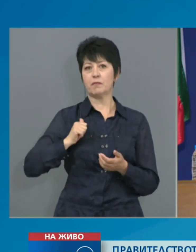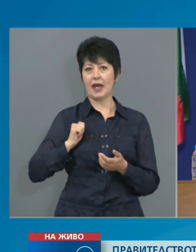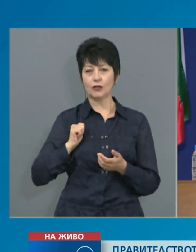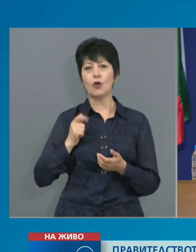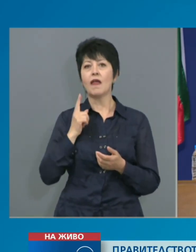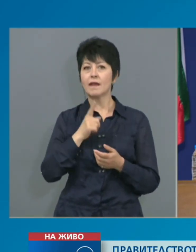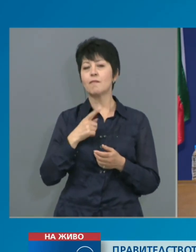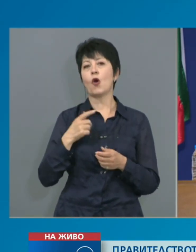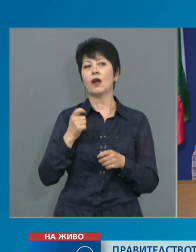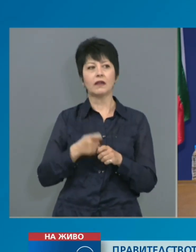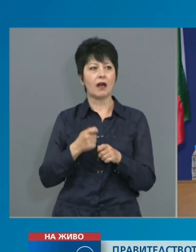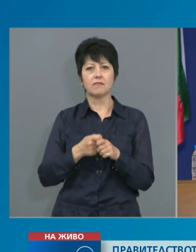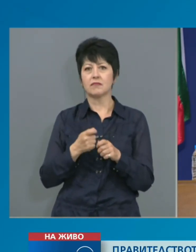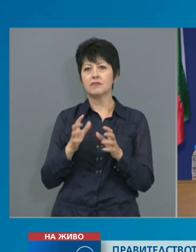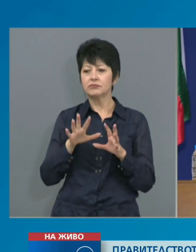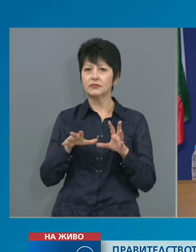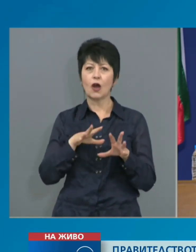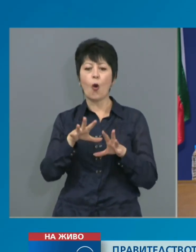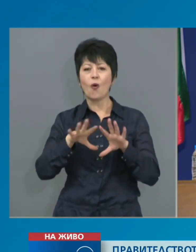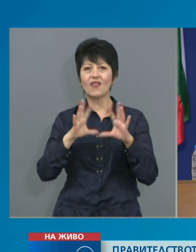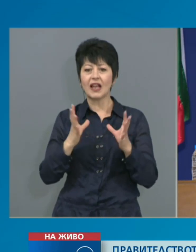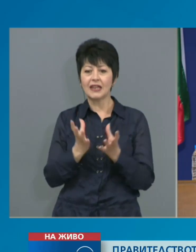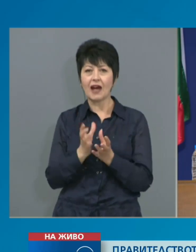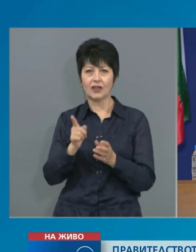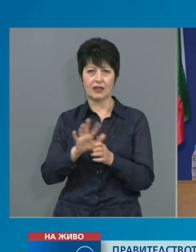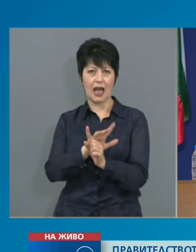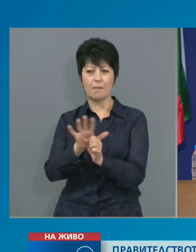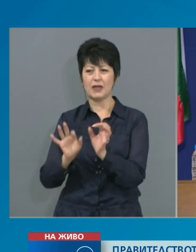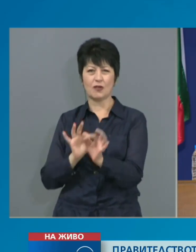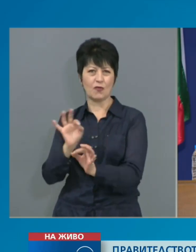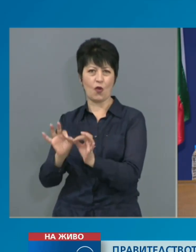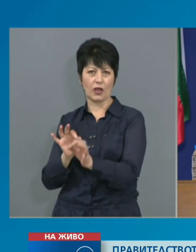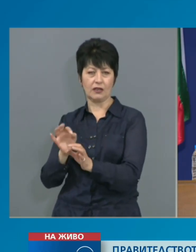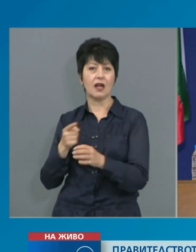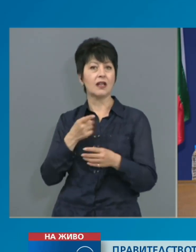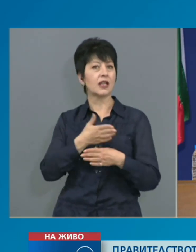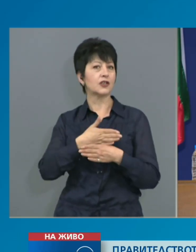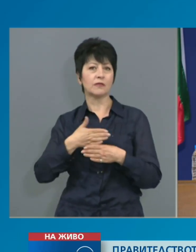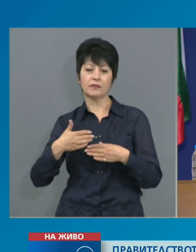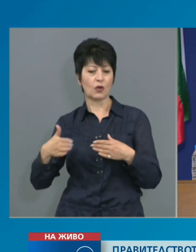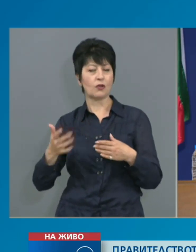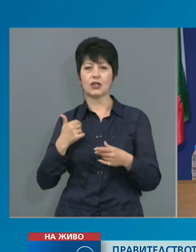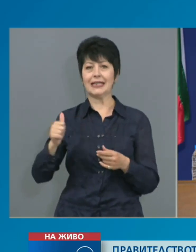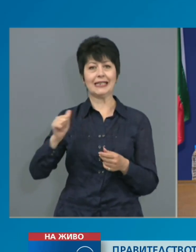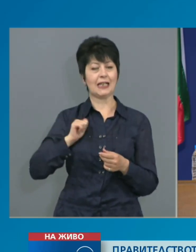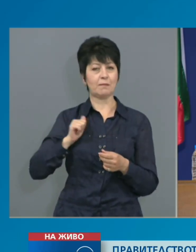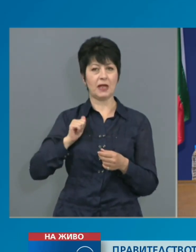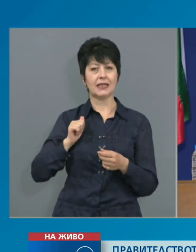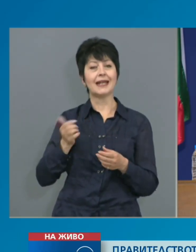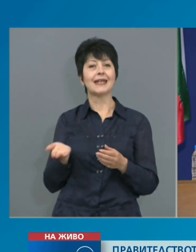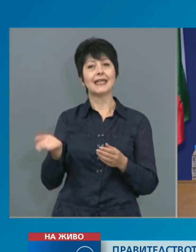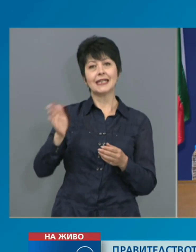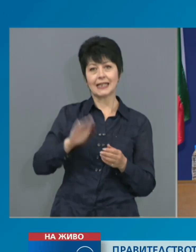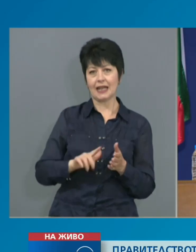с здравни мерки, които ще продължат да се спазват и след отпадането на